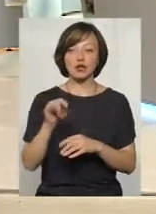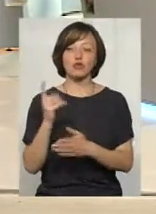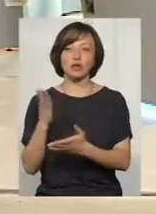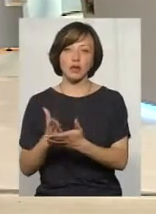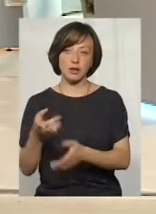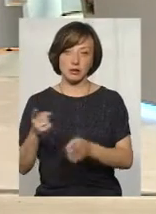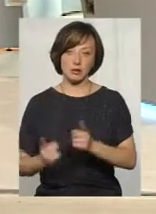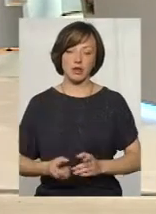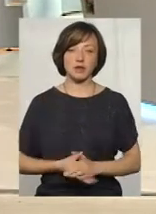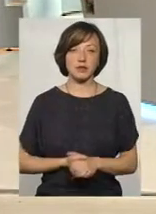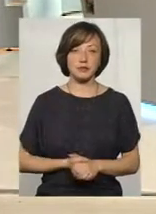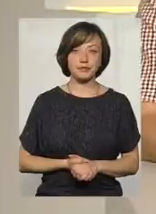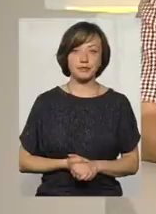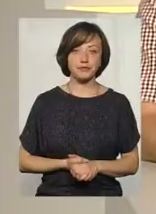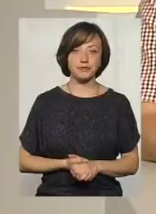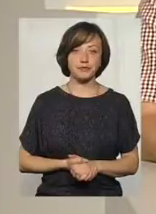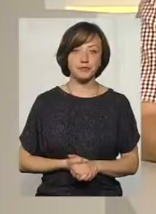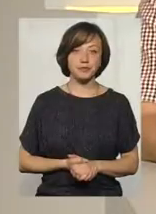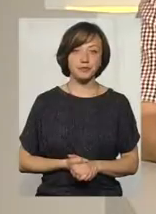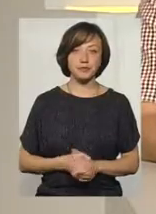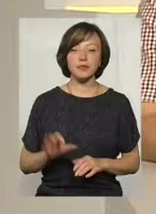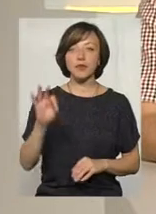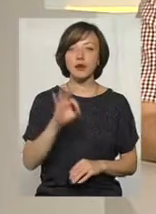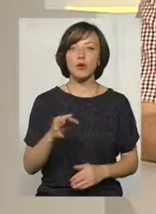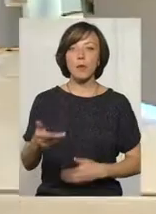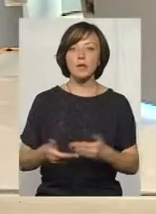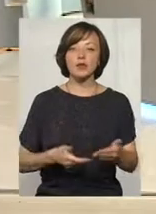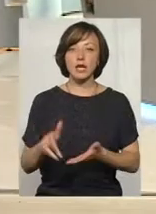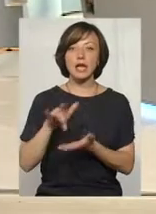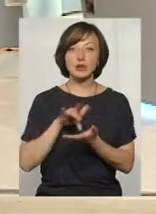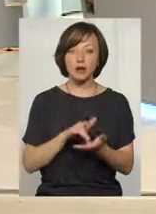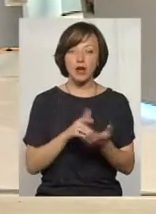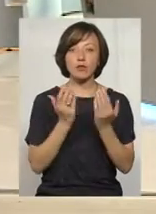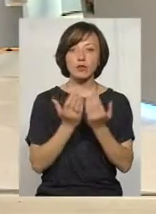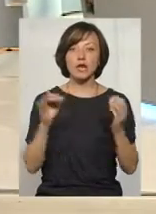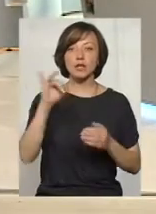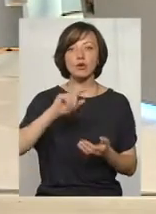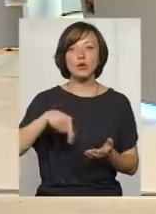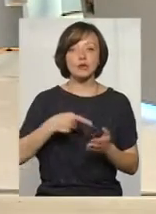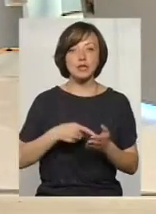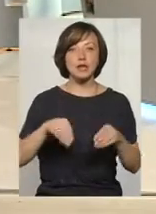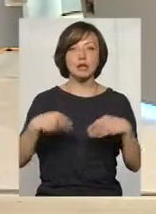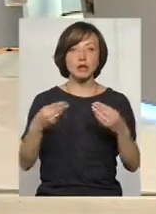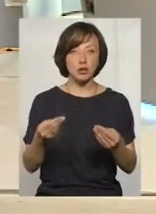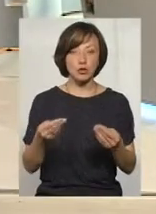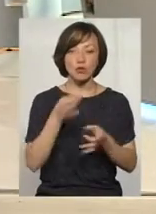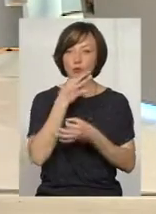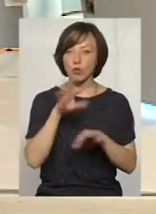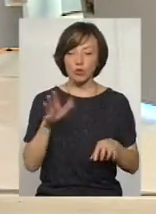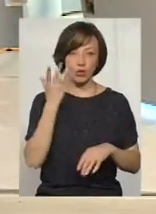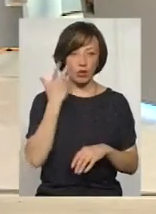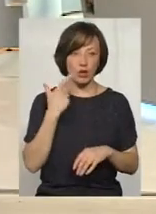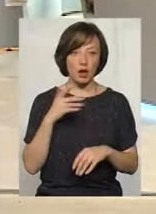тим, що насправді діється. Відносно пішохідних екскурсій, то в музеї історії міста вони надаються будь-коли.